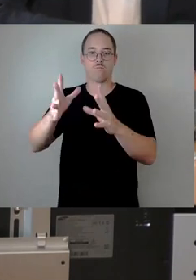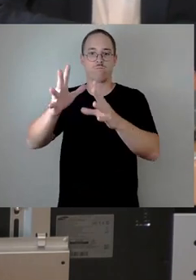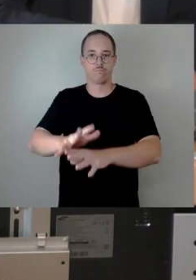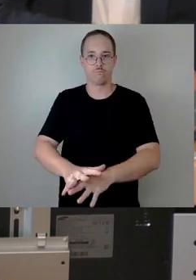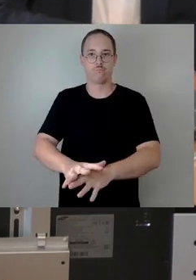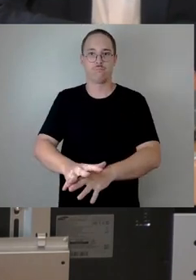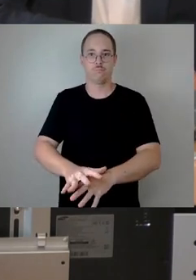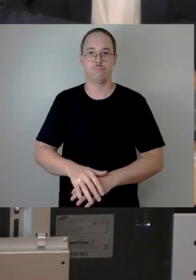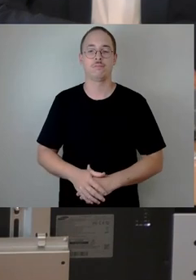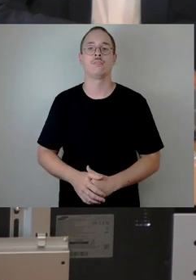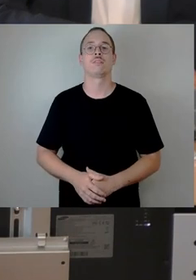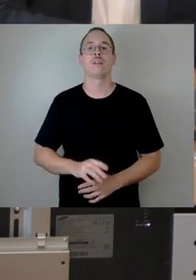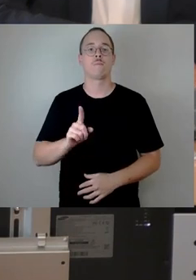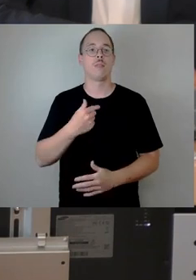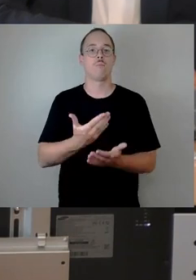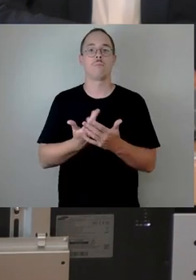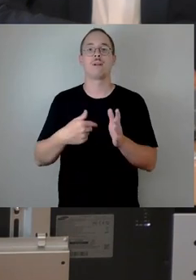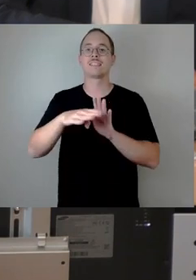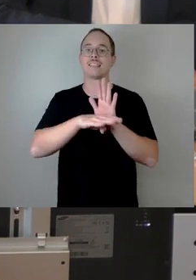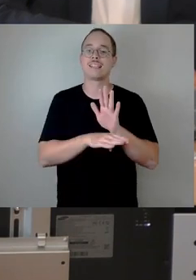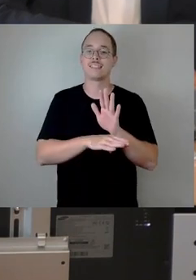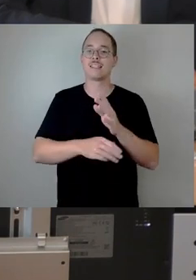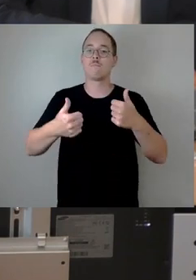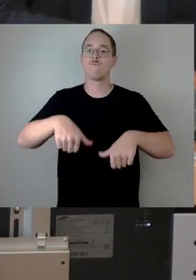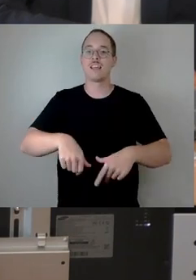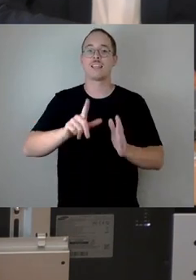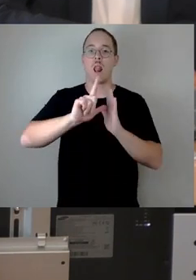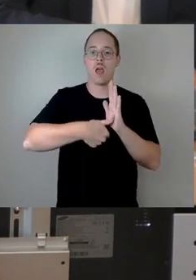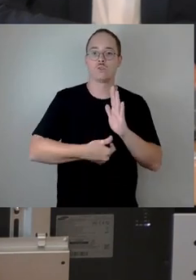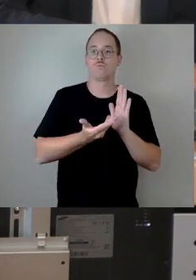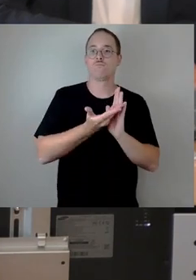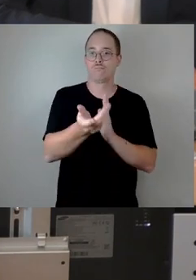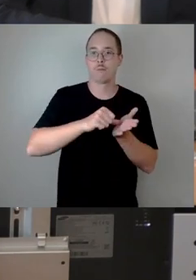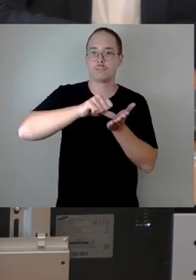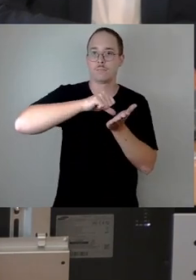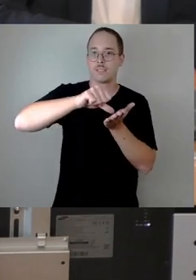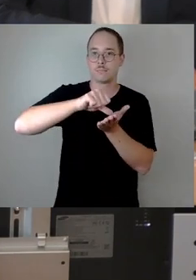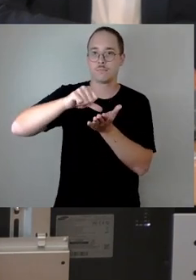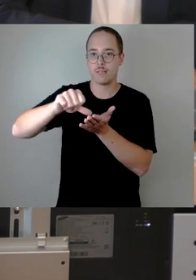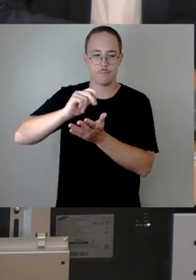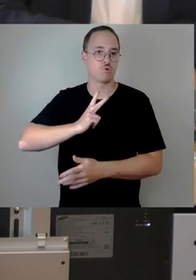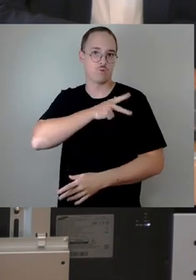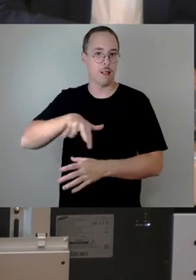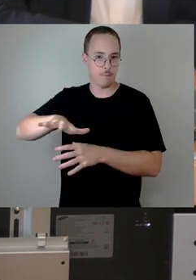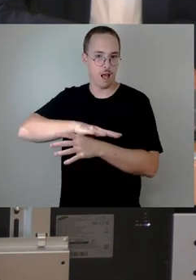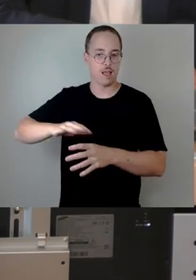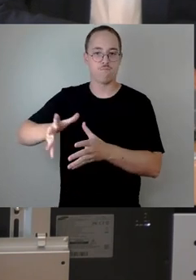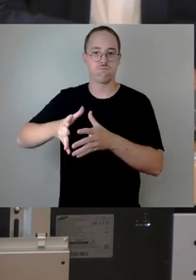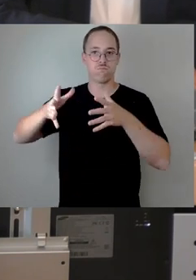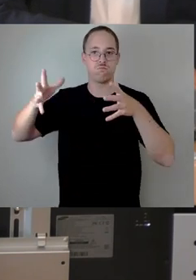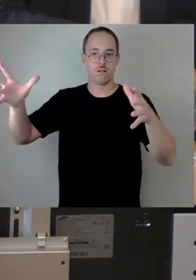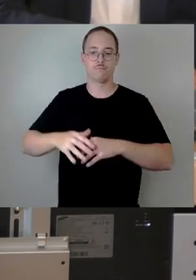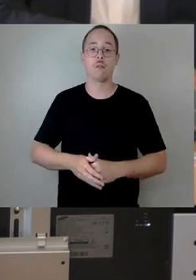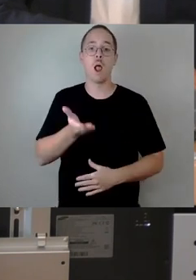Pflichtleistungen, insbesondere im Sozialbereich. Steigende Löhne, steigende Baukosten und